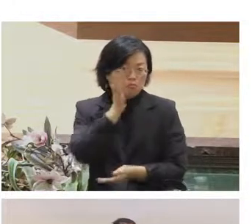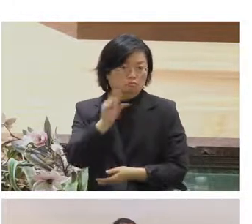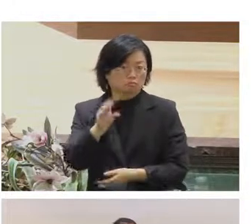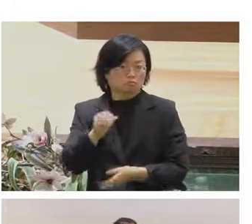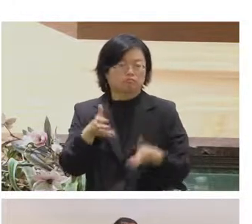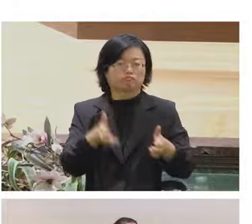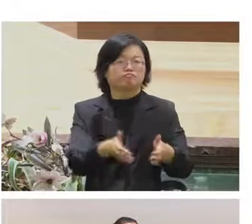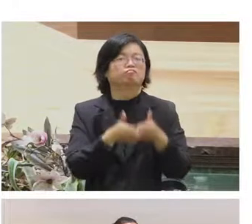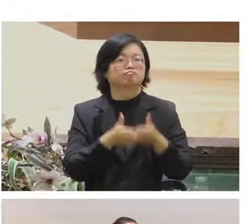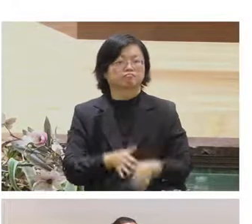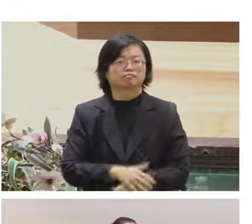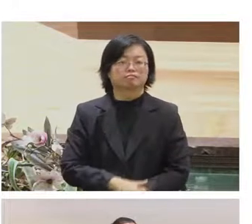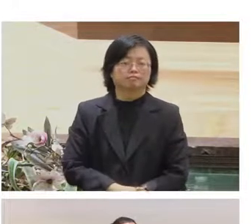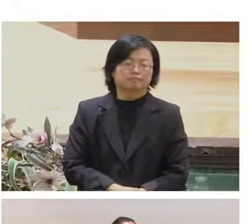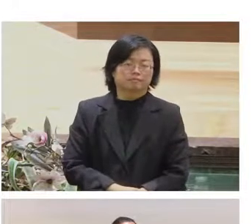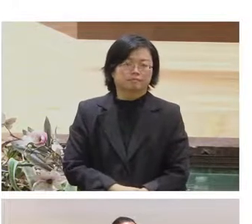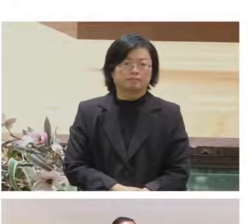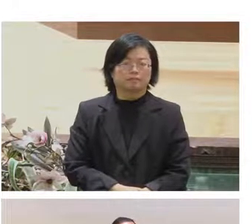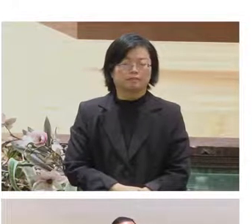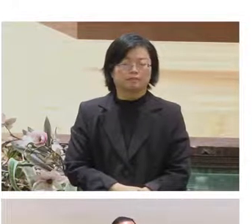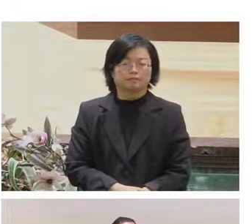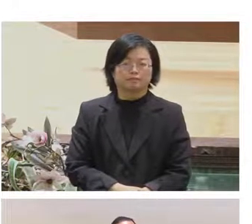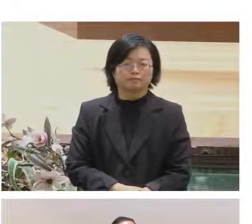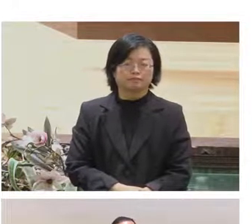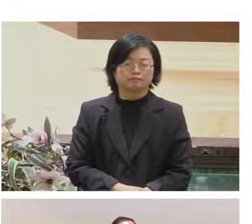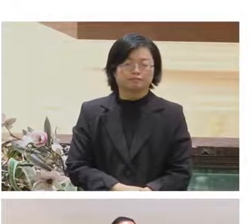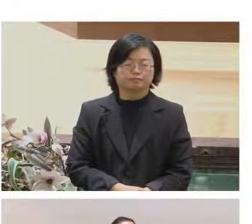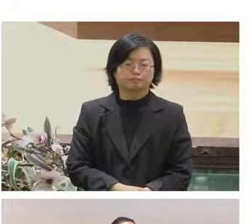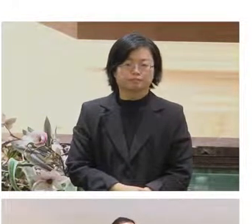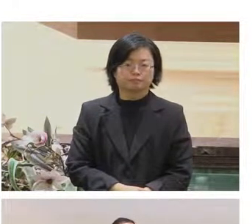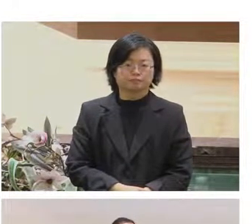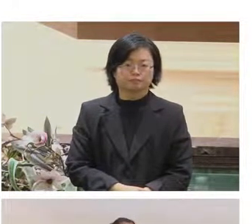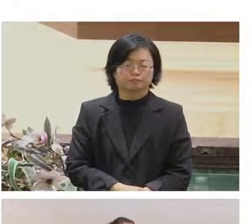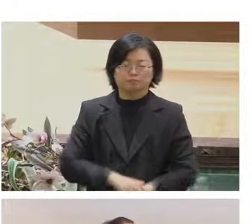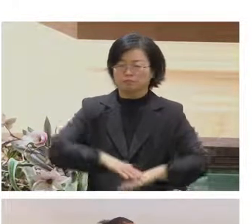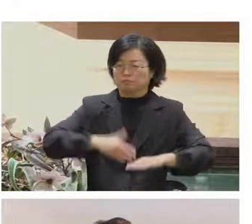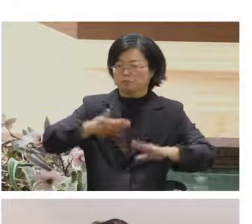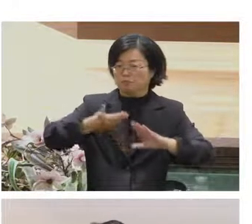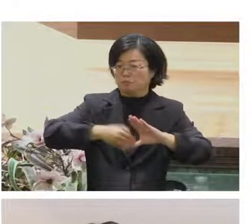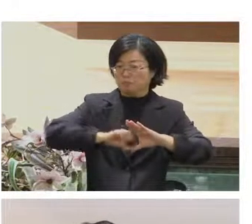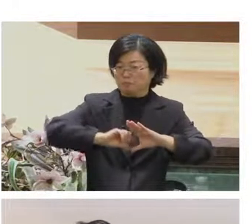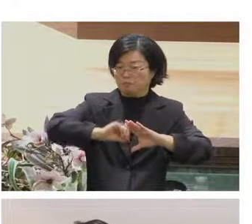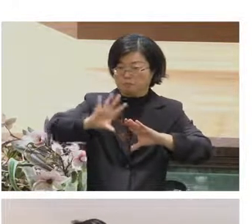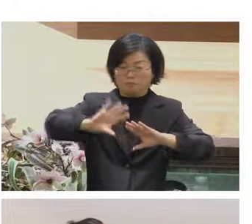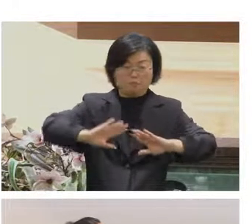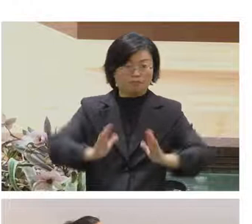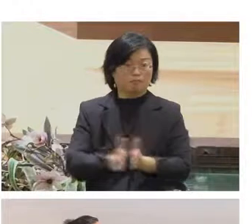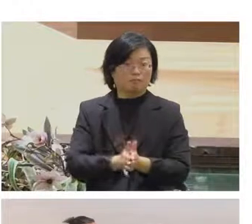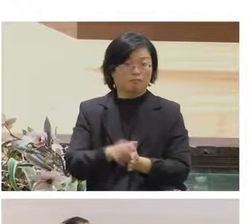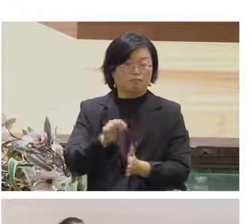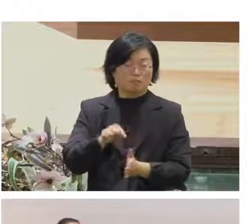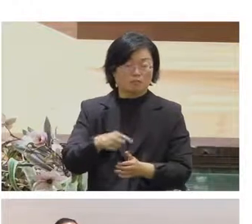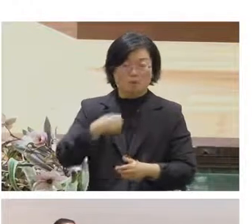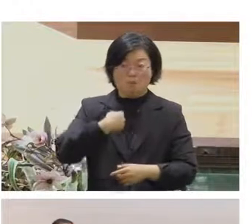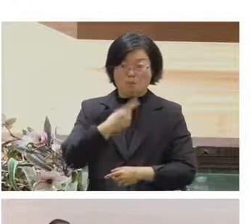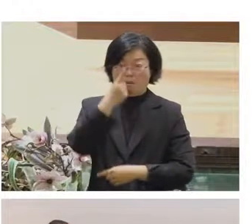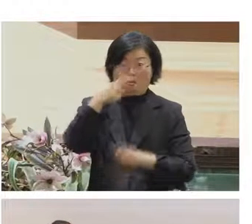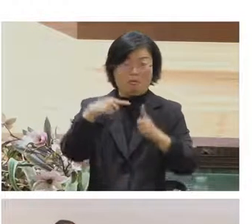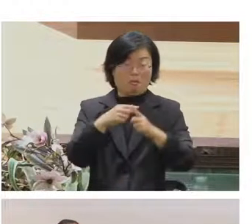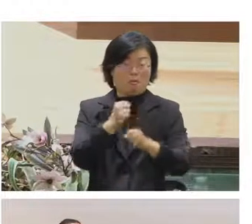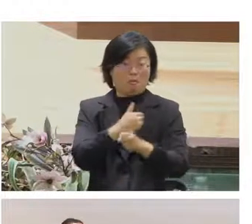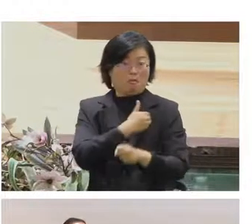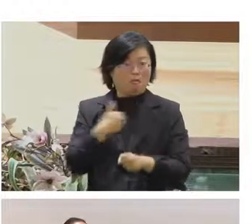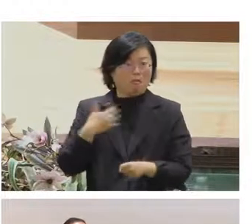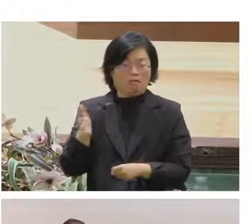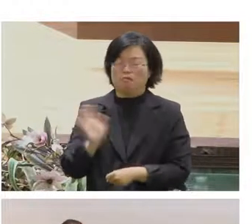那當然其實做直播啊就不是我一個人的事情其實還有很多就是像沐約然後怡潔這些